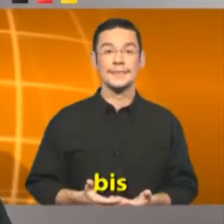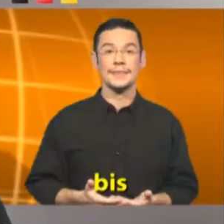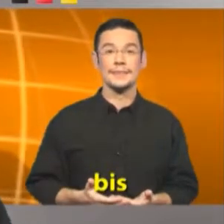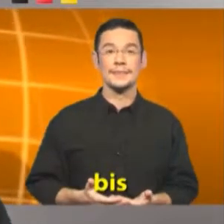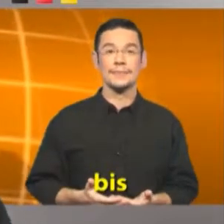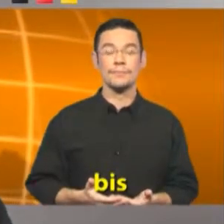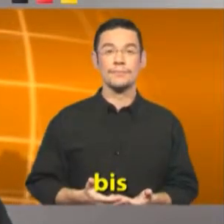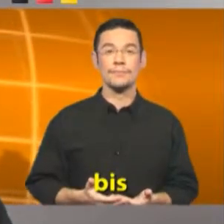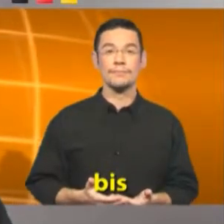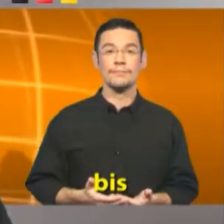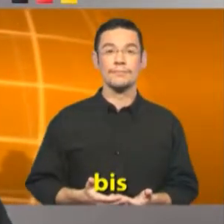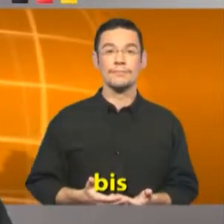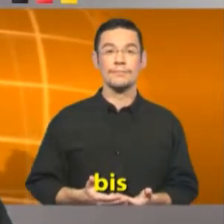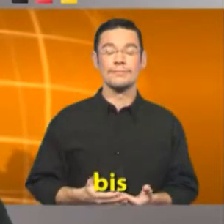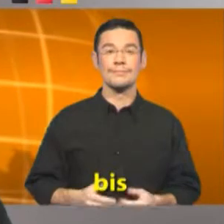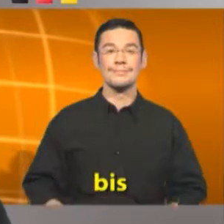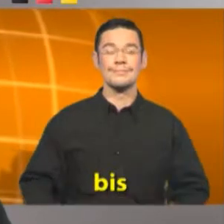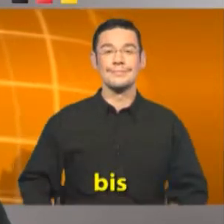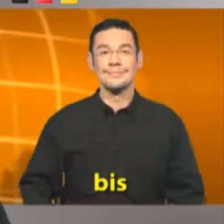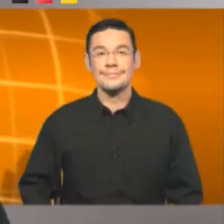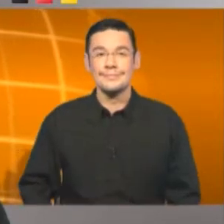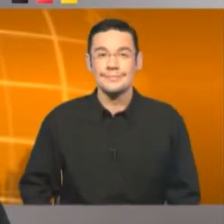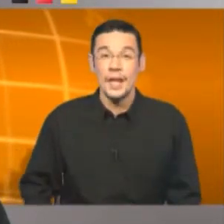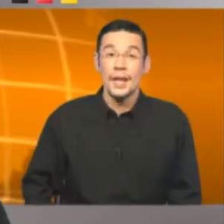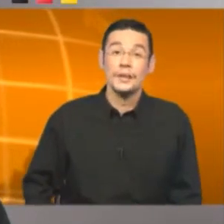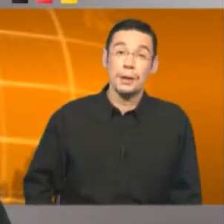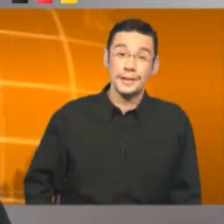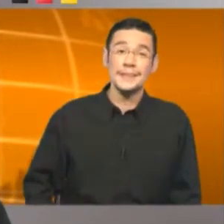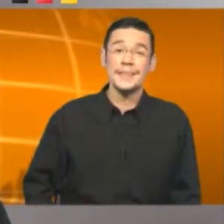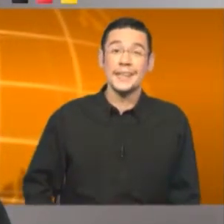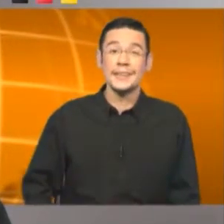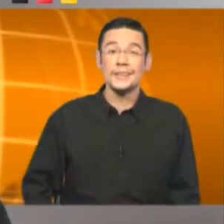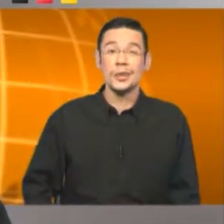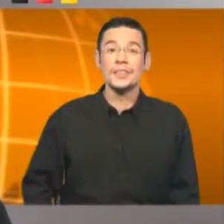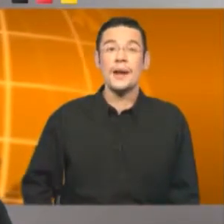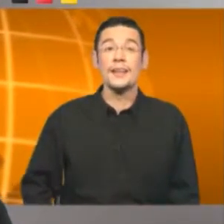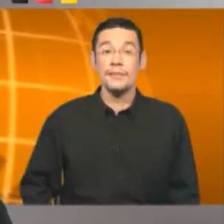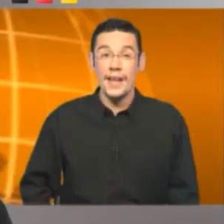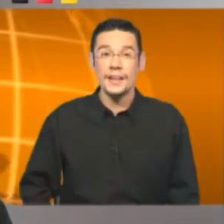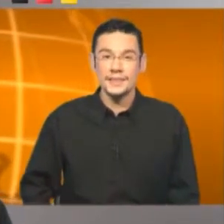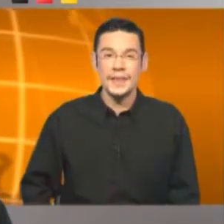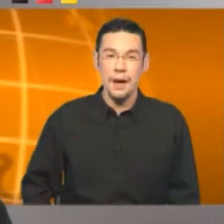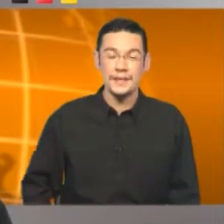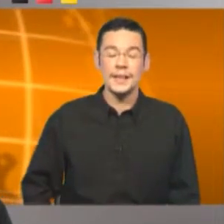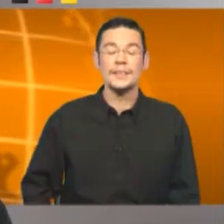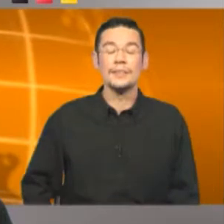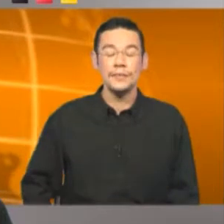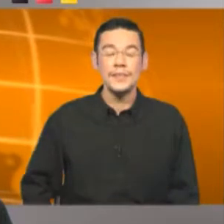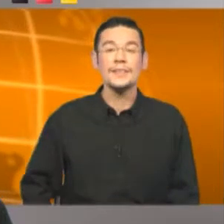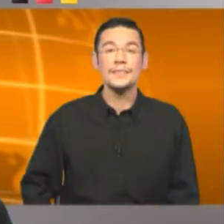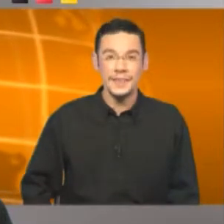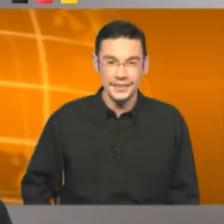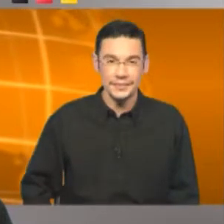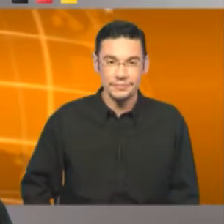Fin Fin Che Fin Che Bei dieser Diät sollte man während der Mahlzeit